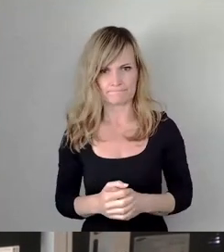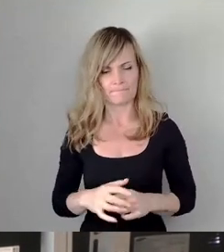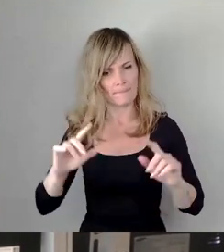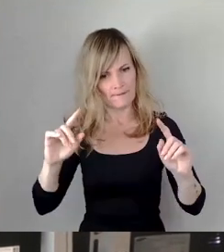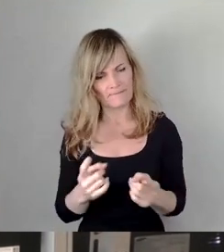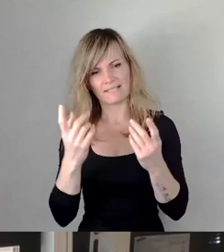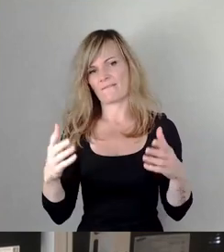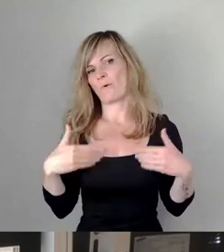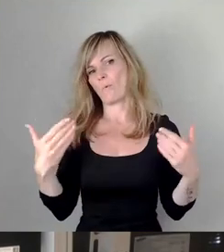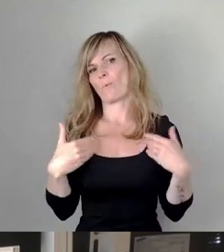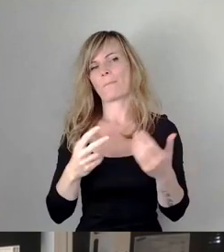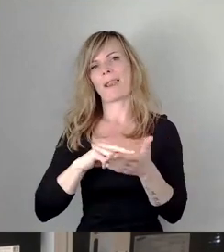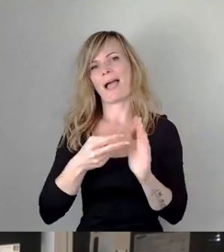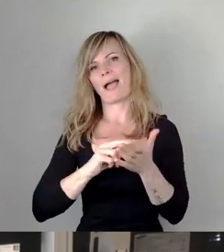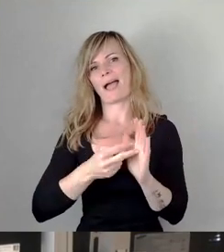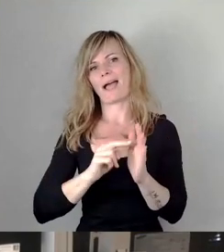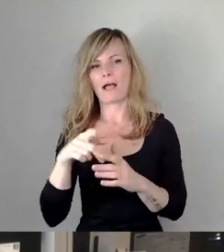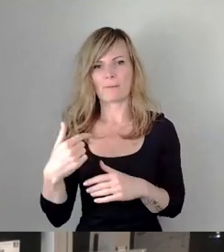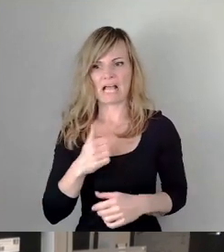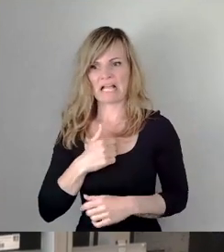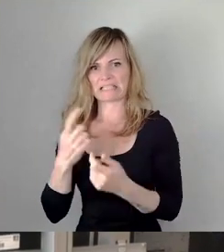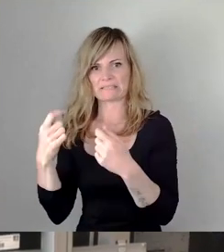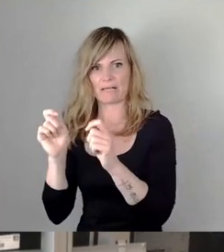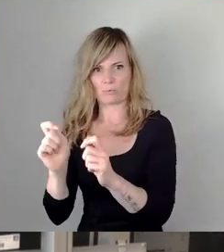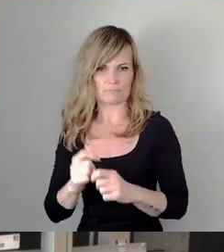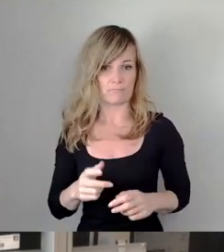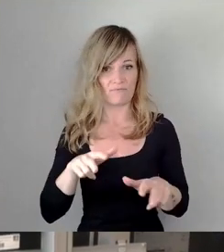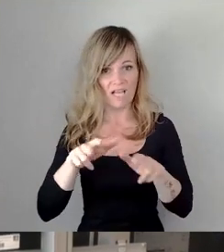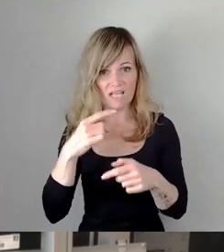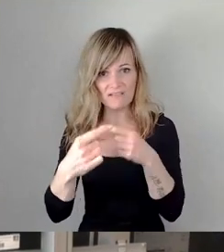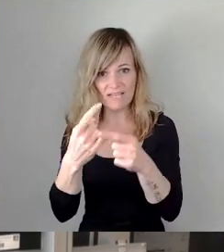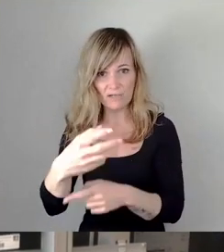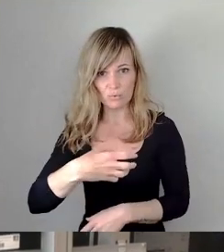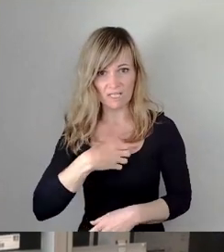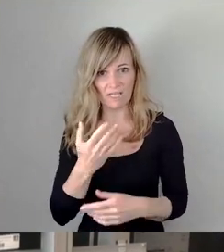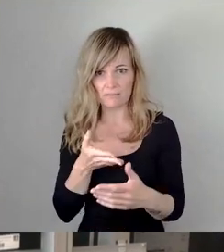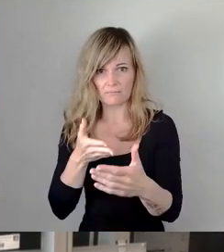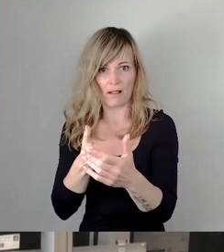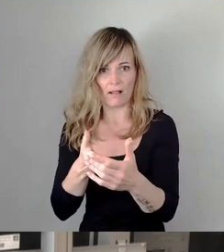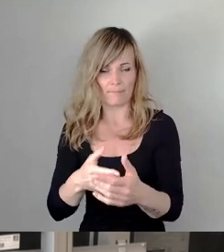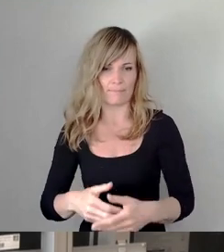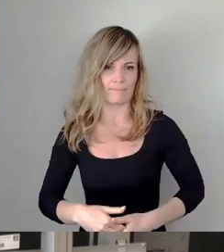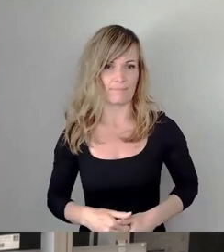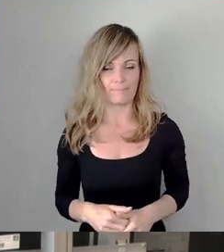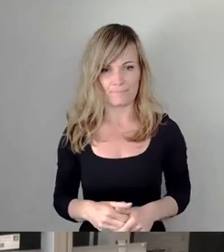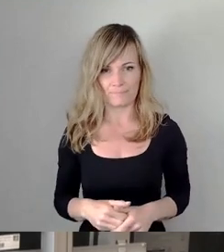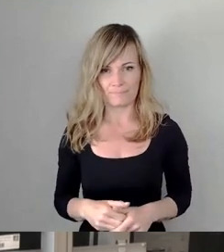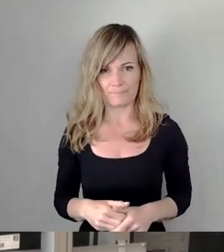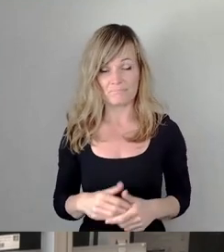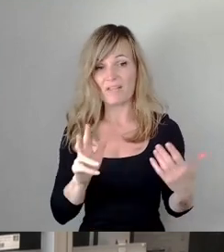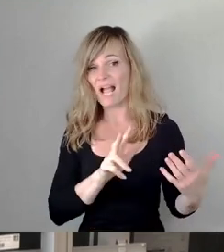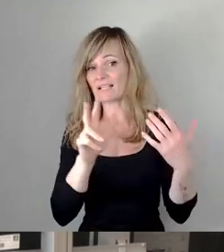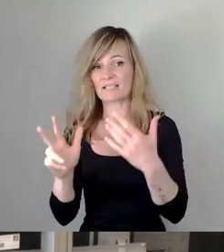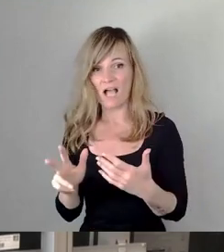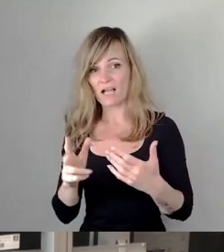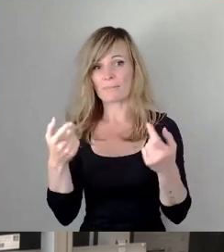Planen, aber die Angst vorm Bauen, die dazu führt, dass es mit unserer Verkehrsentwicklung in Dresden nicht vorangeht. Nun, acht Jahre nach Beschluss